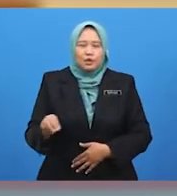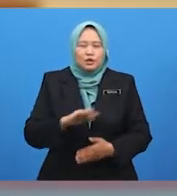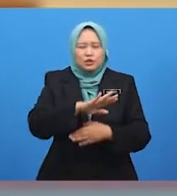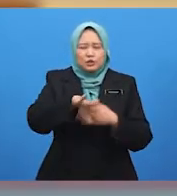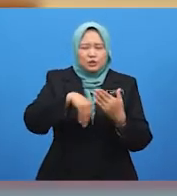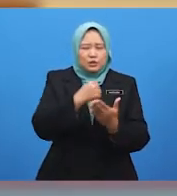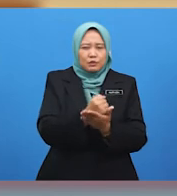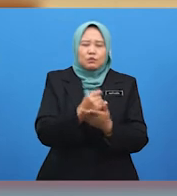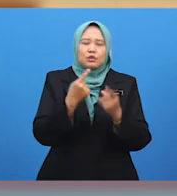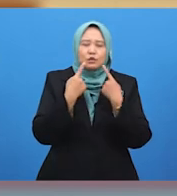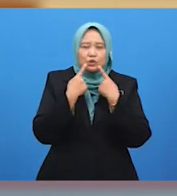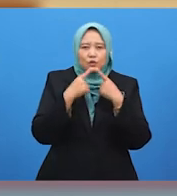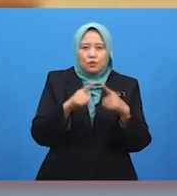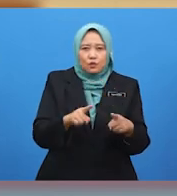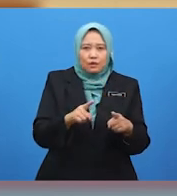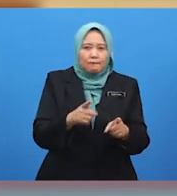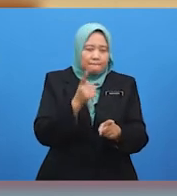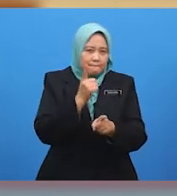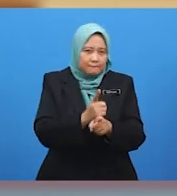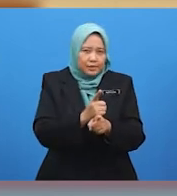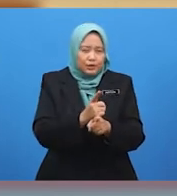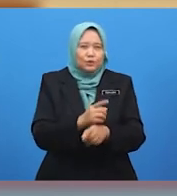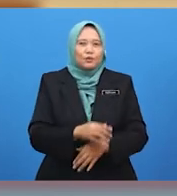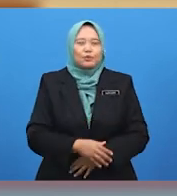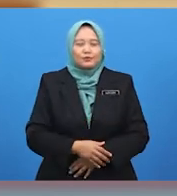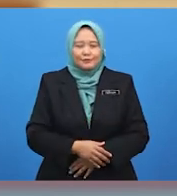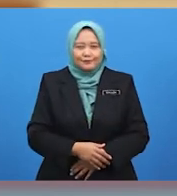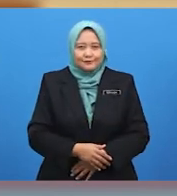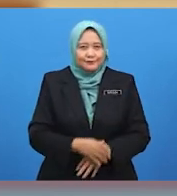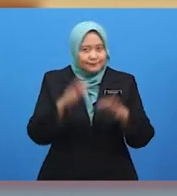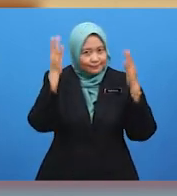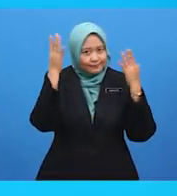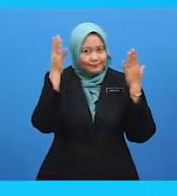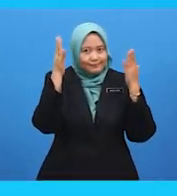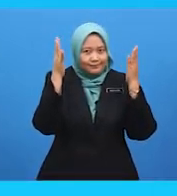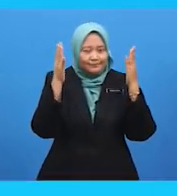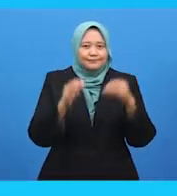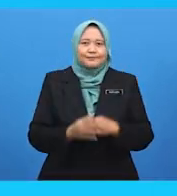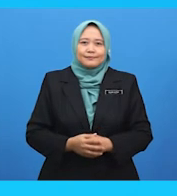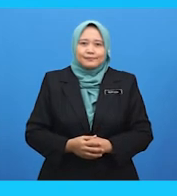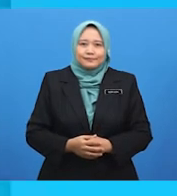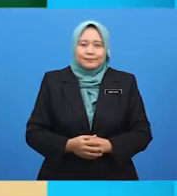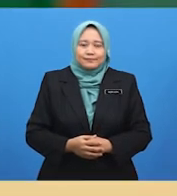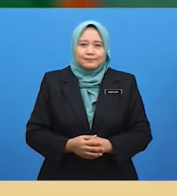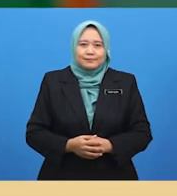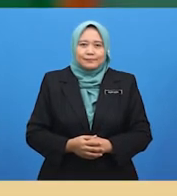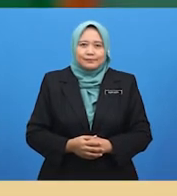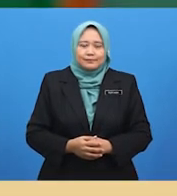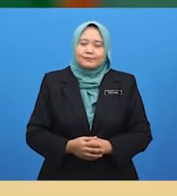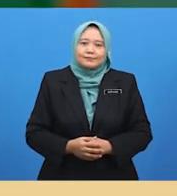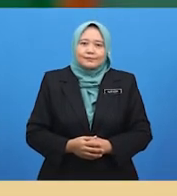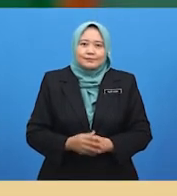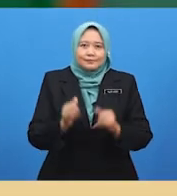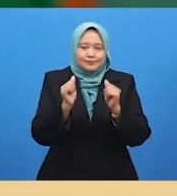jawapan kamu betul dan tepat. Tepuk untuk diri kamu sendiri. Dengan ini,